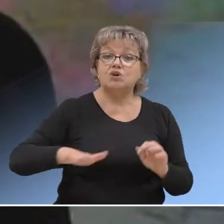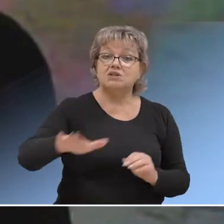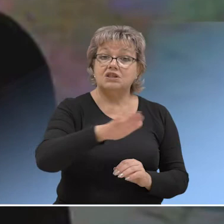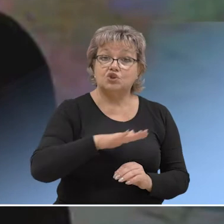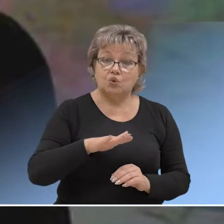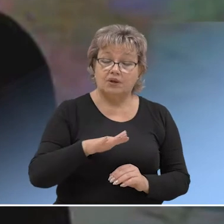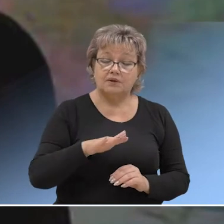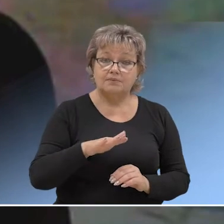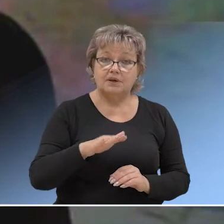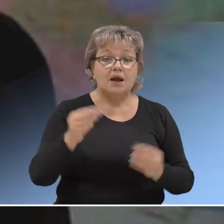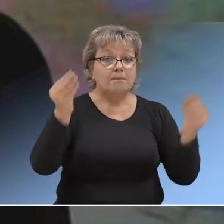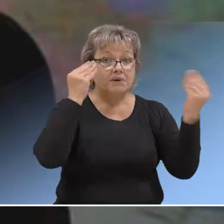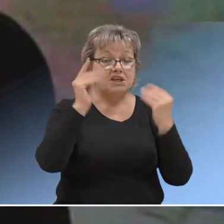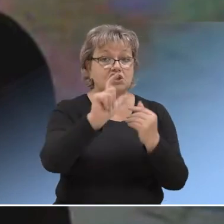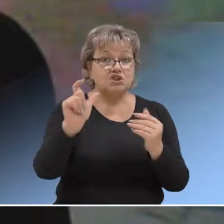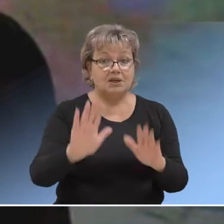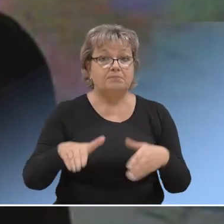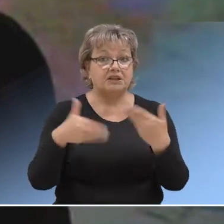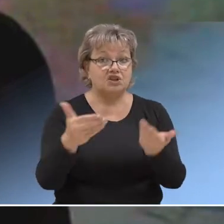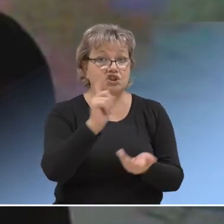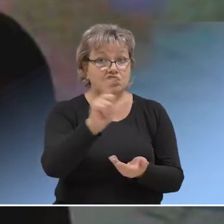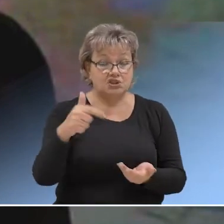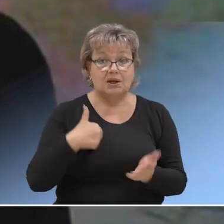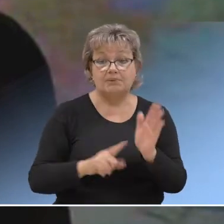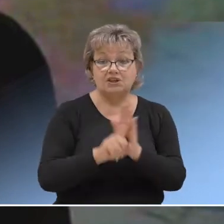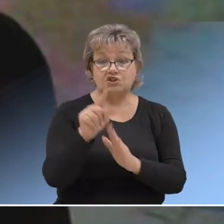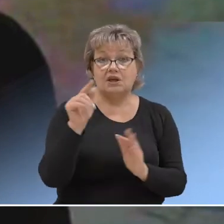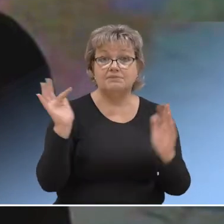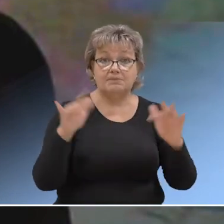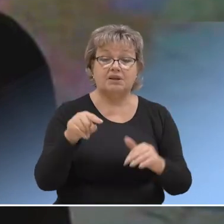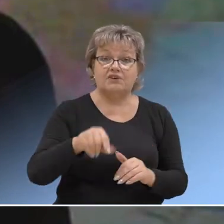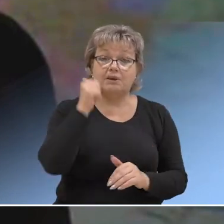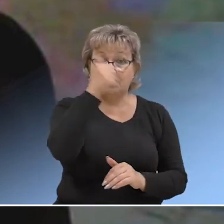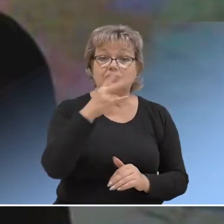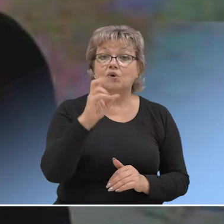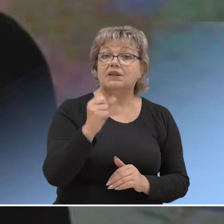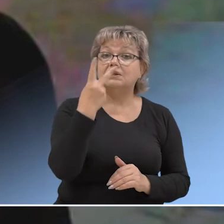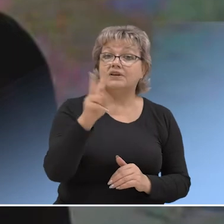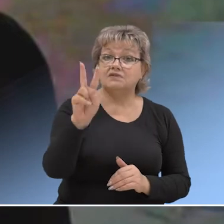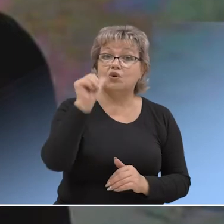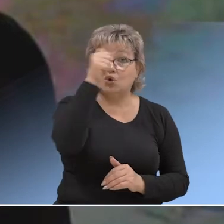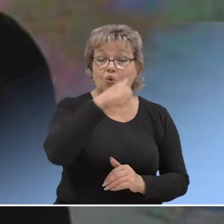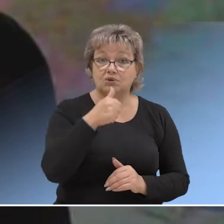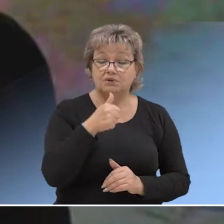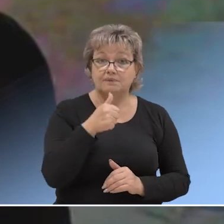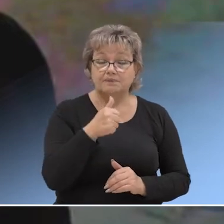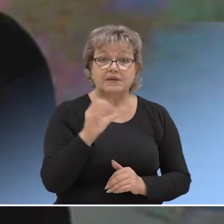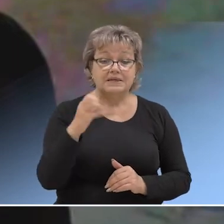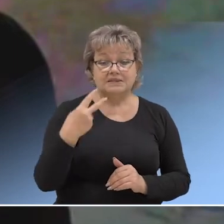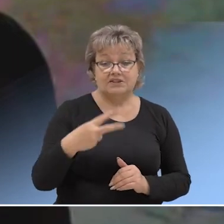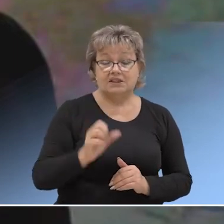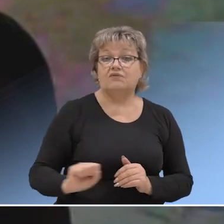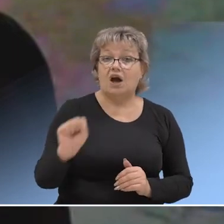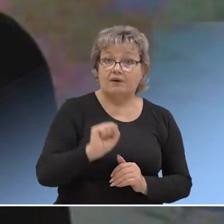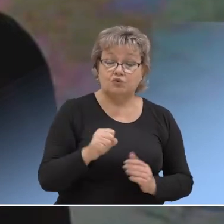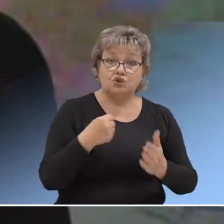территорий, то есть мнение жителей, предложение жителей мы начинаем собирать в этом году уже на 2022 год. С